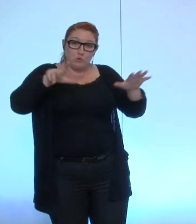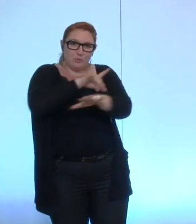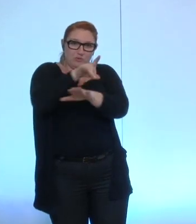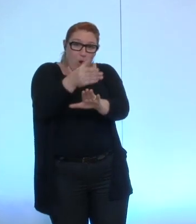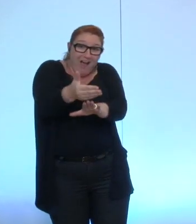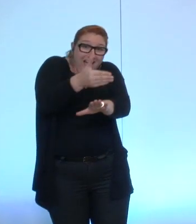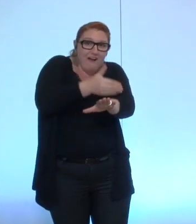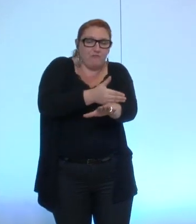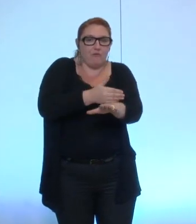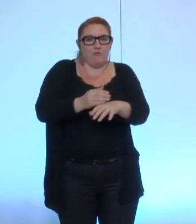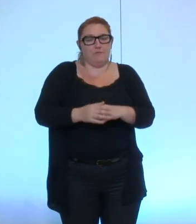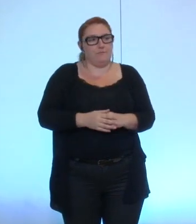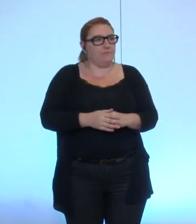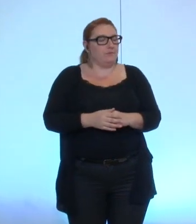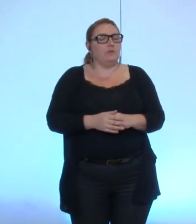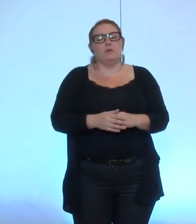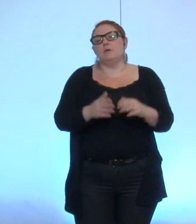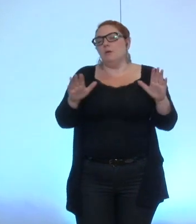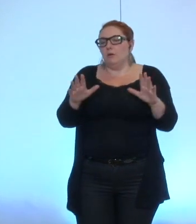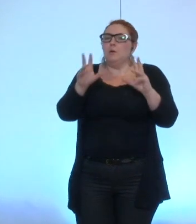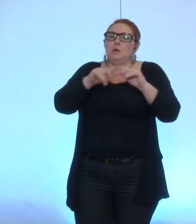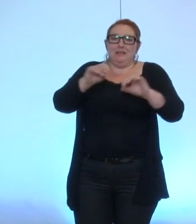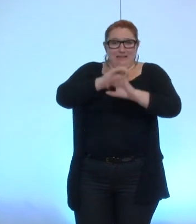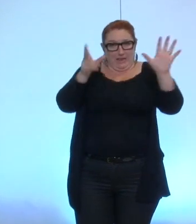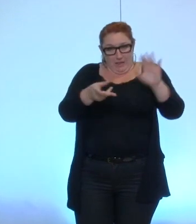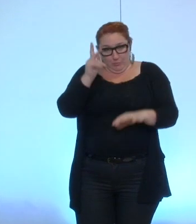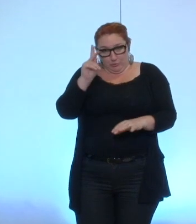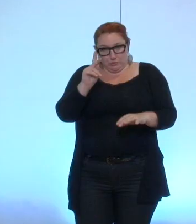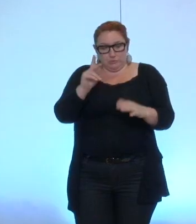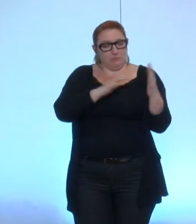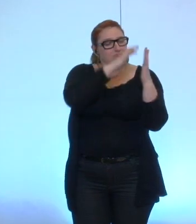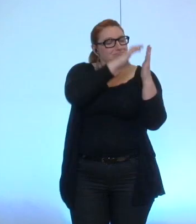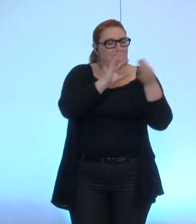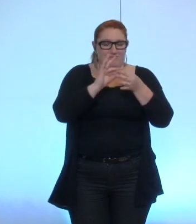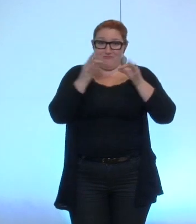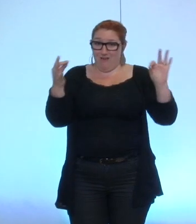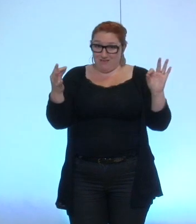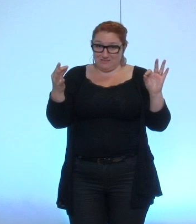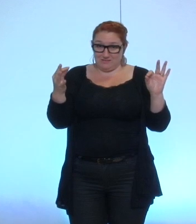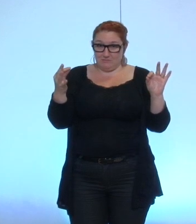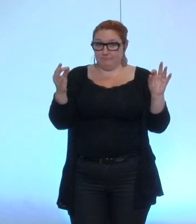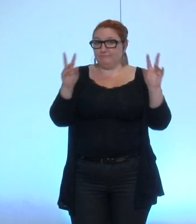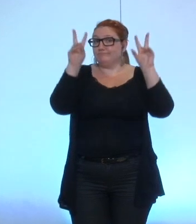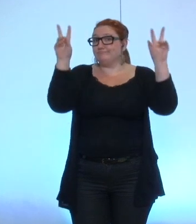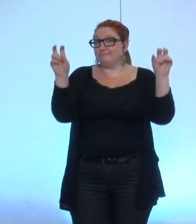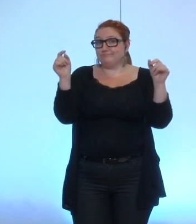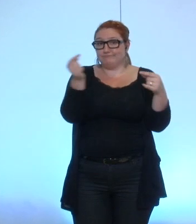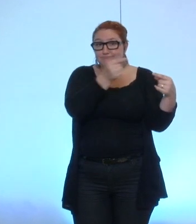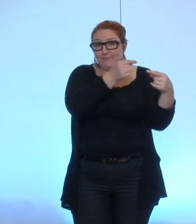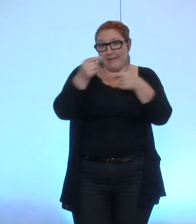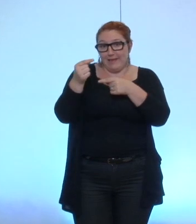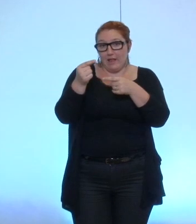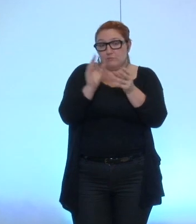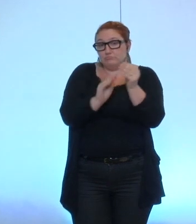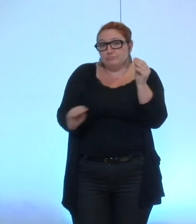réunion du conseil pour être plus spécifique la formulation telle qu'elle est écrite aujourd'hui revient donner ça pour le jeudi soir